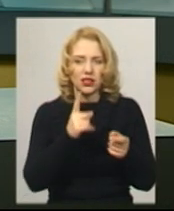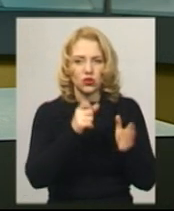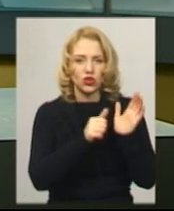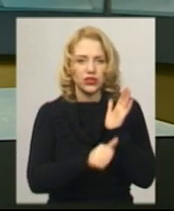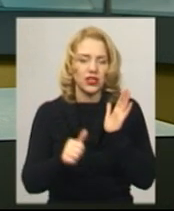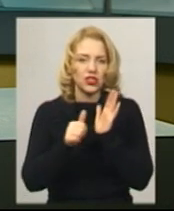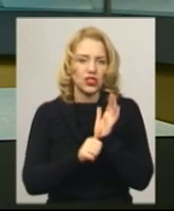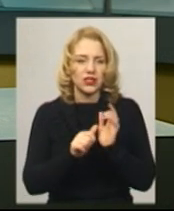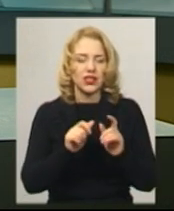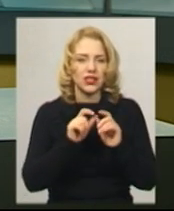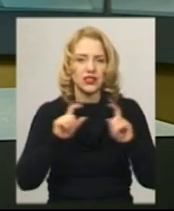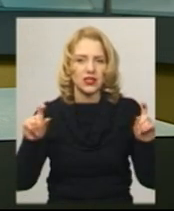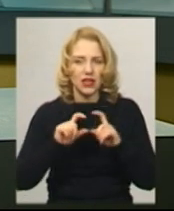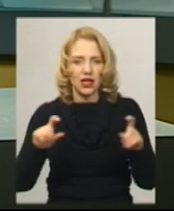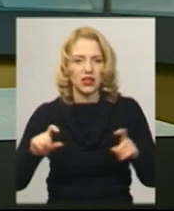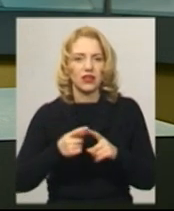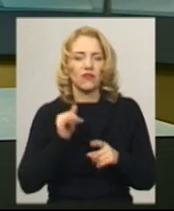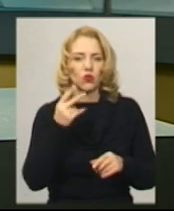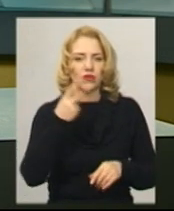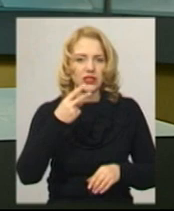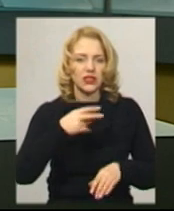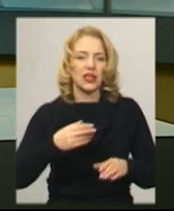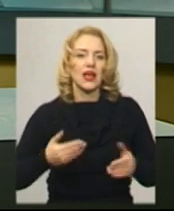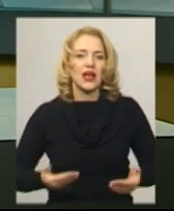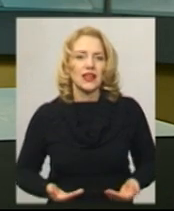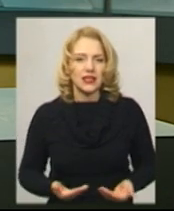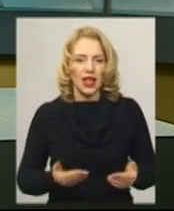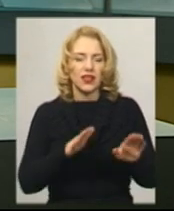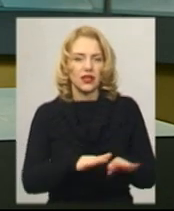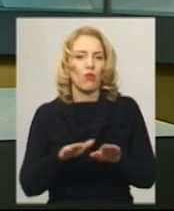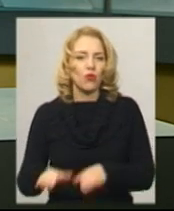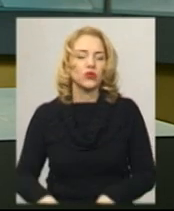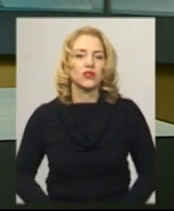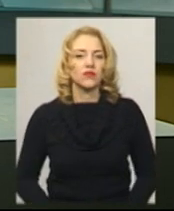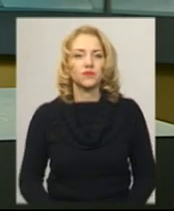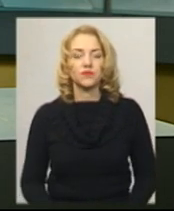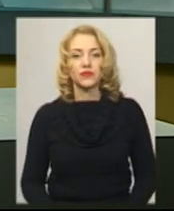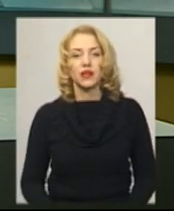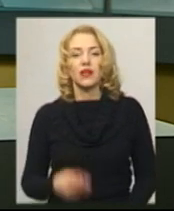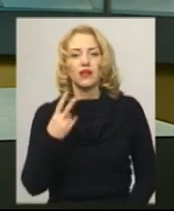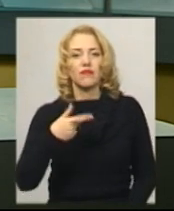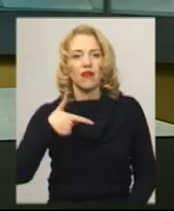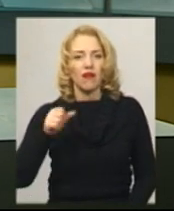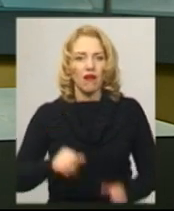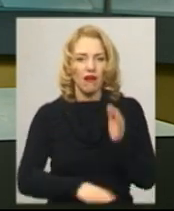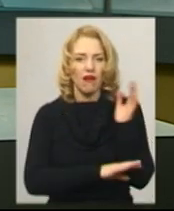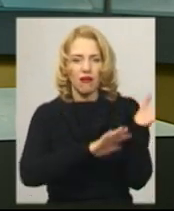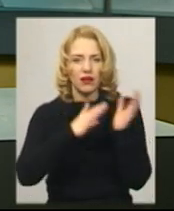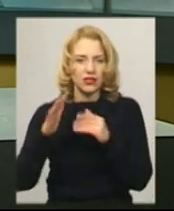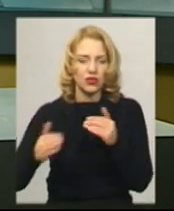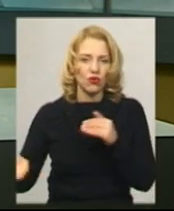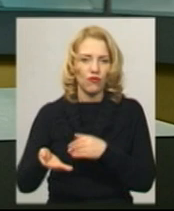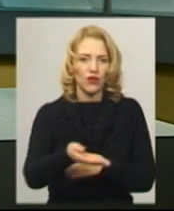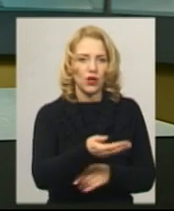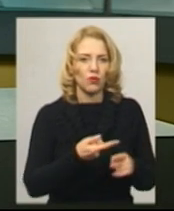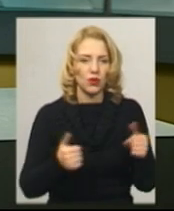середньої освіти Хмельниччини у 20 населених пунктах, додає чиновниця. Два гектари лісу вирубали поблизу